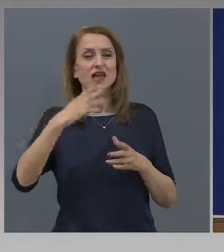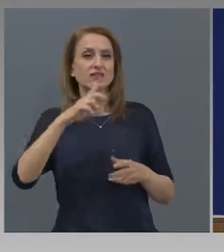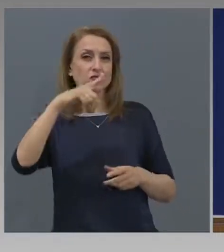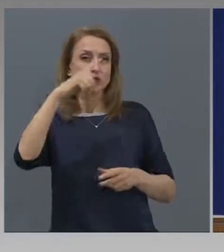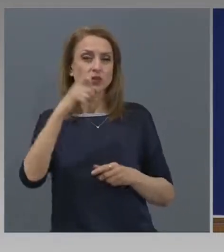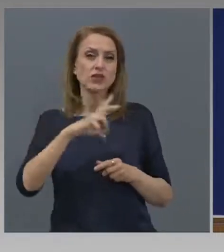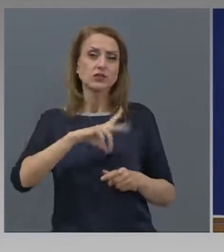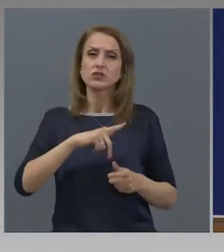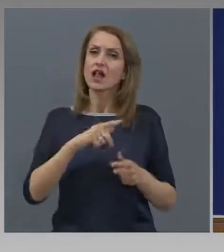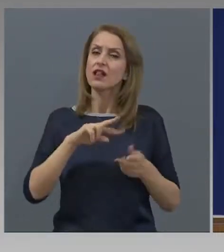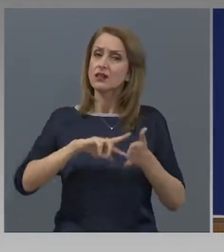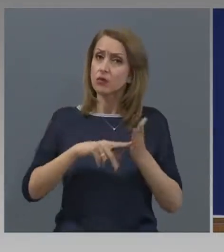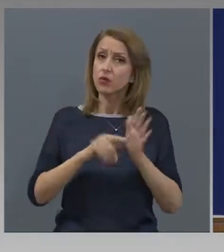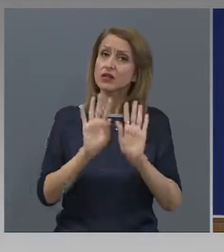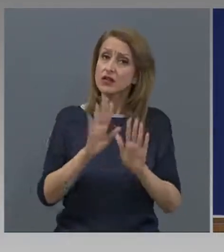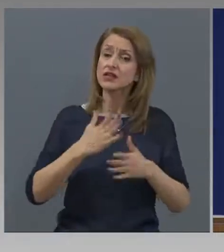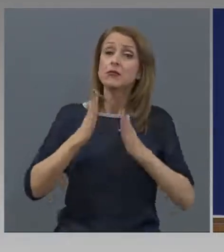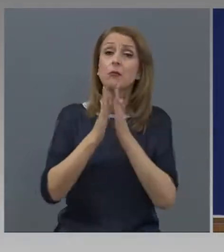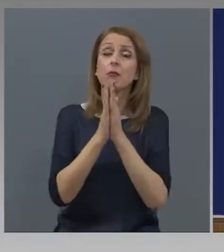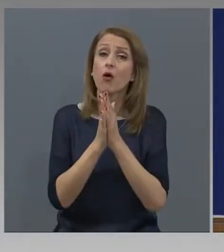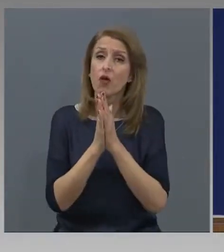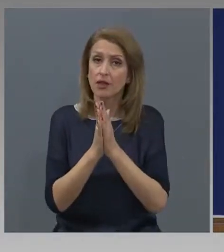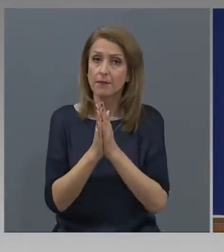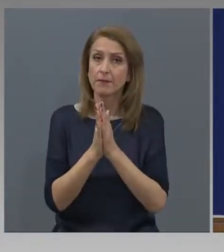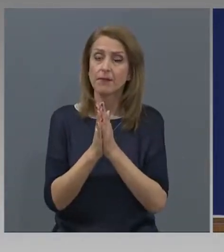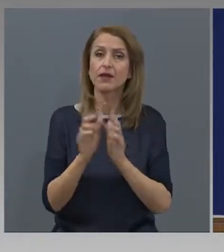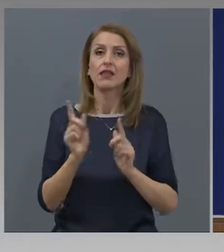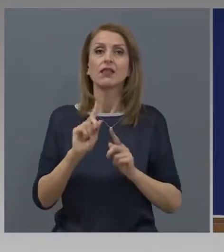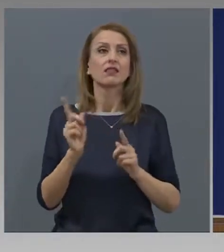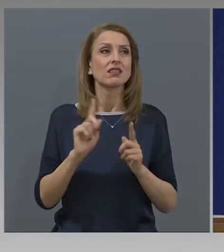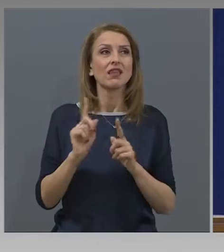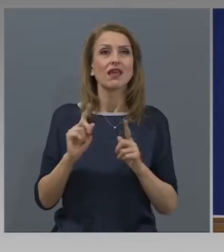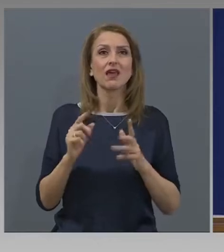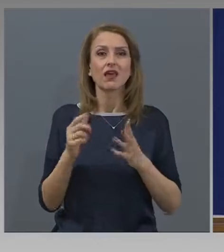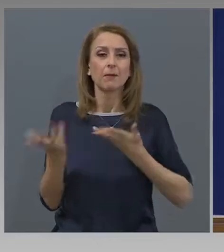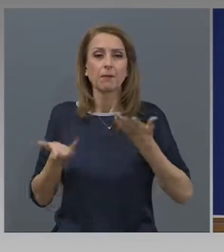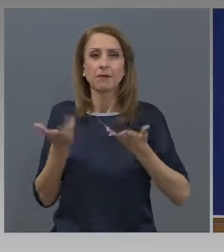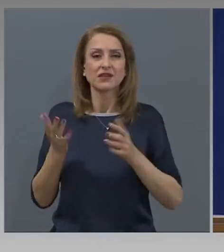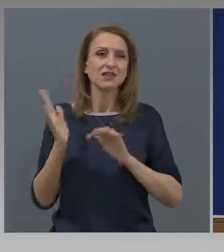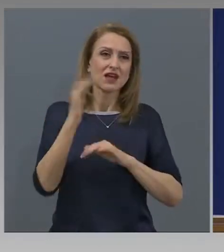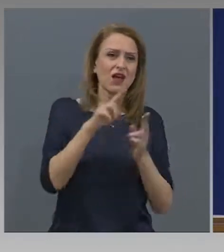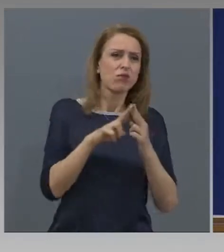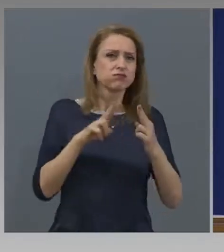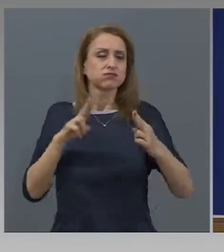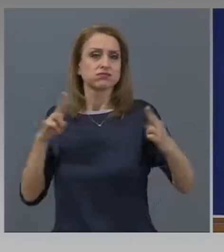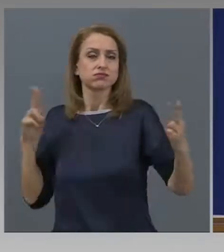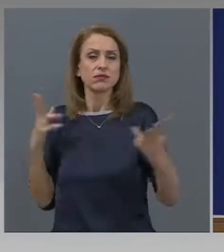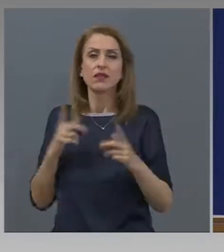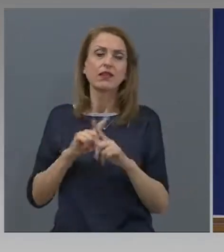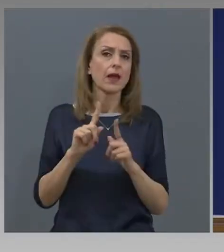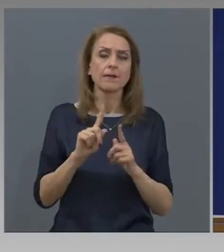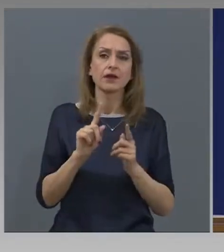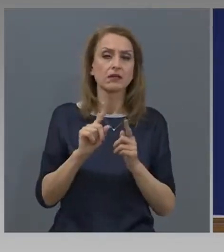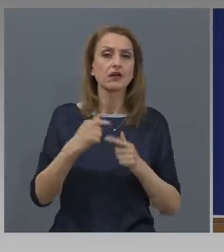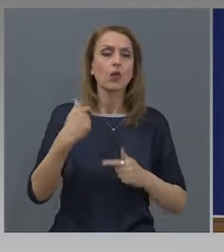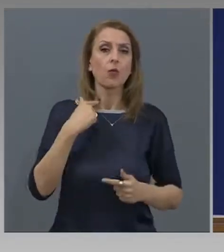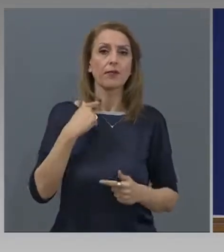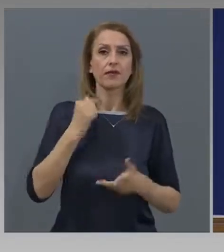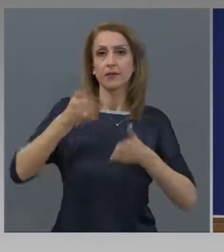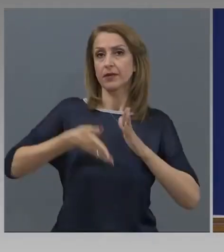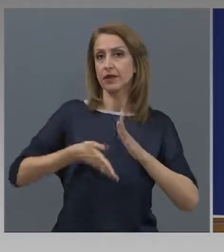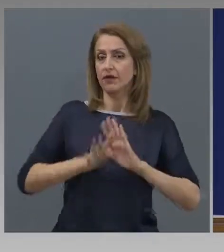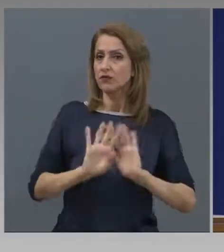социалната политика. Затова ги молим да не увеличават опашките излишно, защото те не губят своите права,